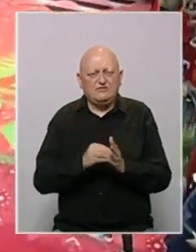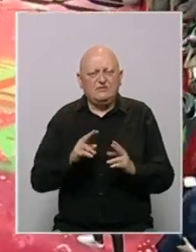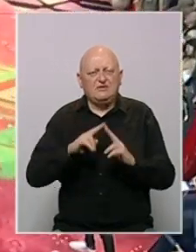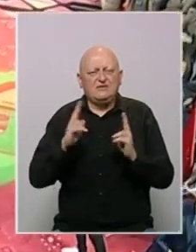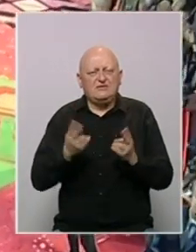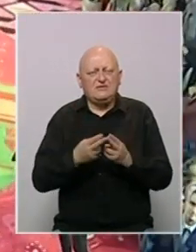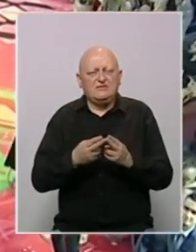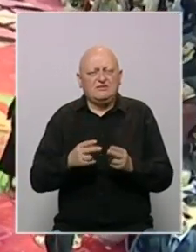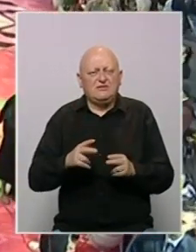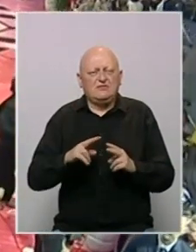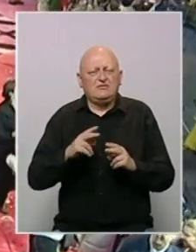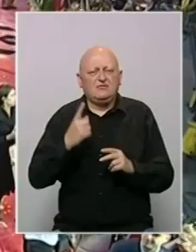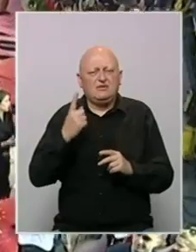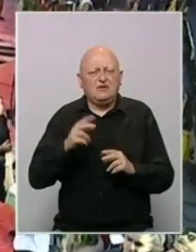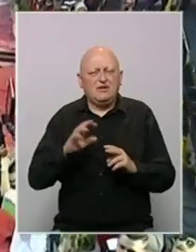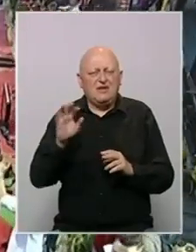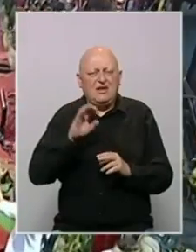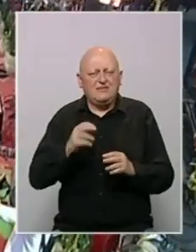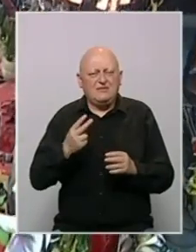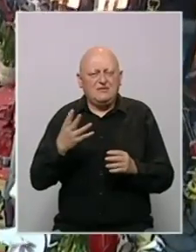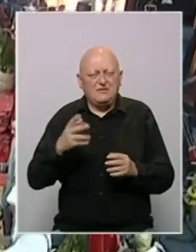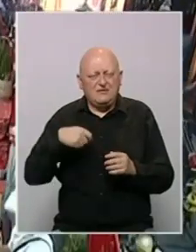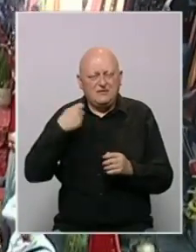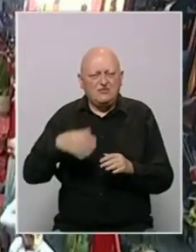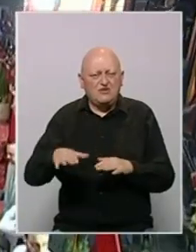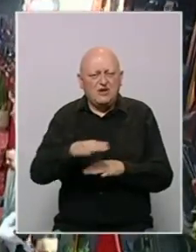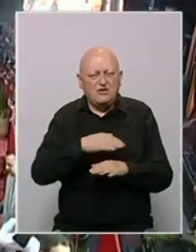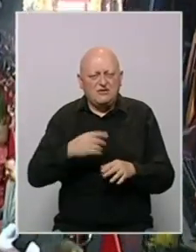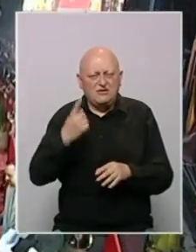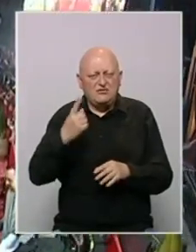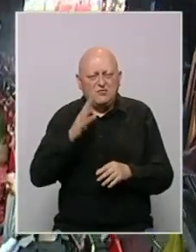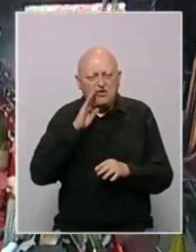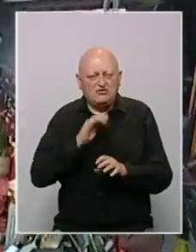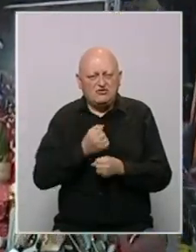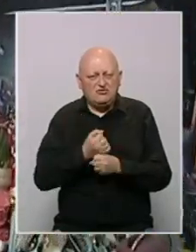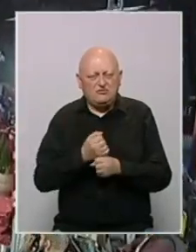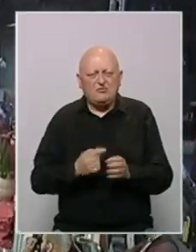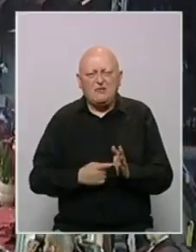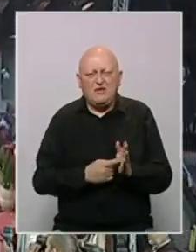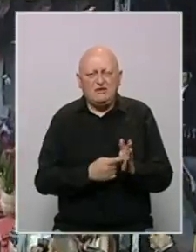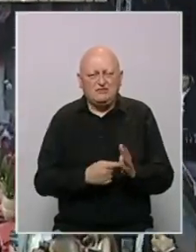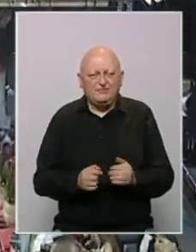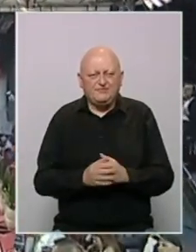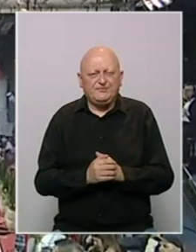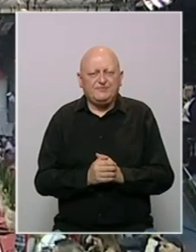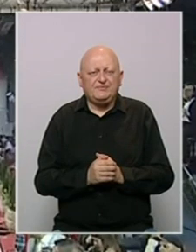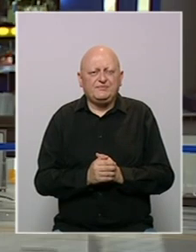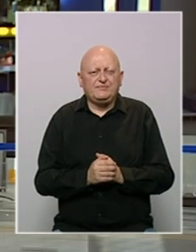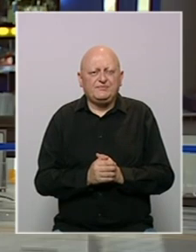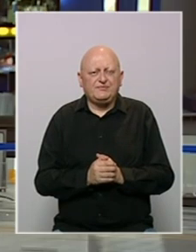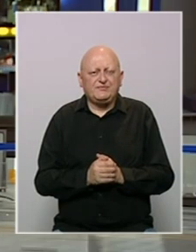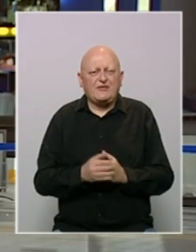svjetsku, tri međunarodnu, jedan evropsku, 25 filmova, regionalnu i jedan bosansko-hercegovačku premijeru. Apsolutno da.